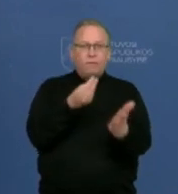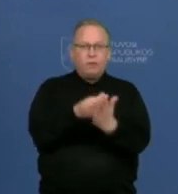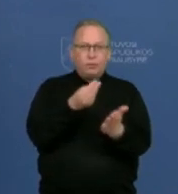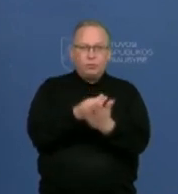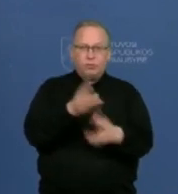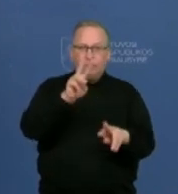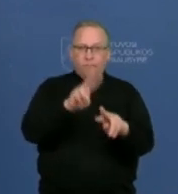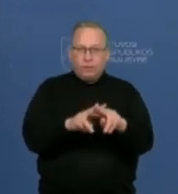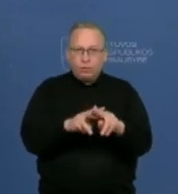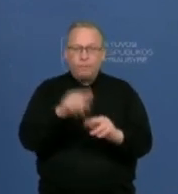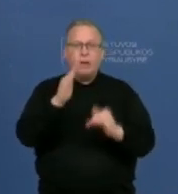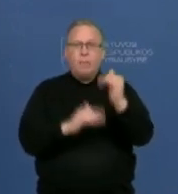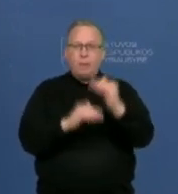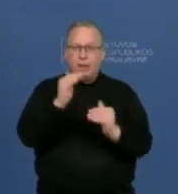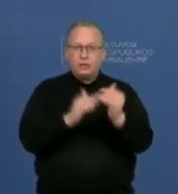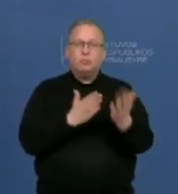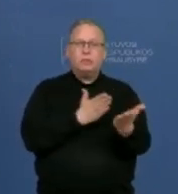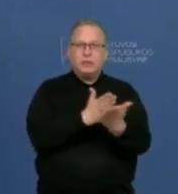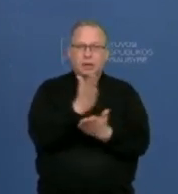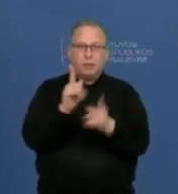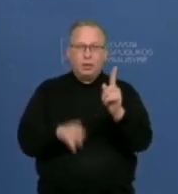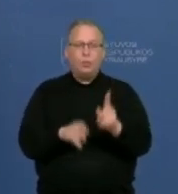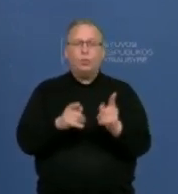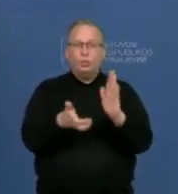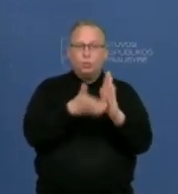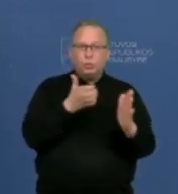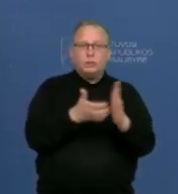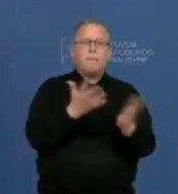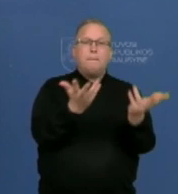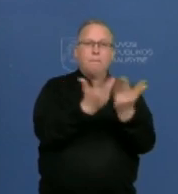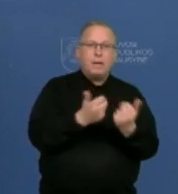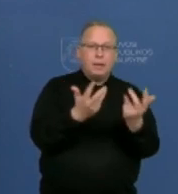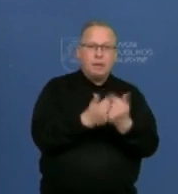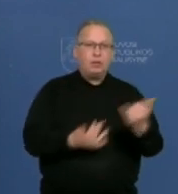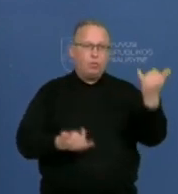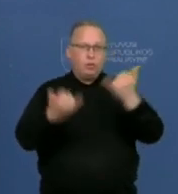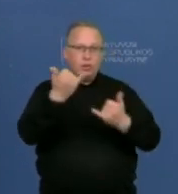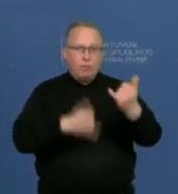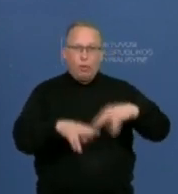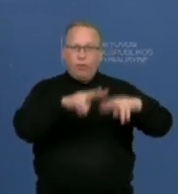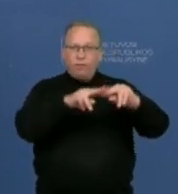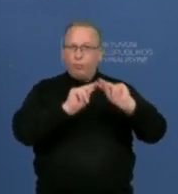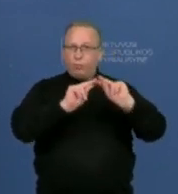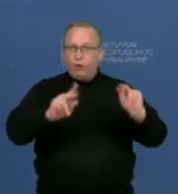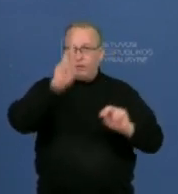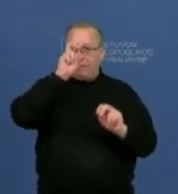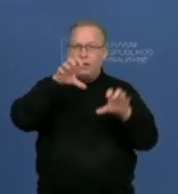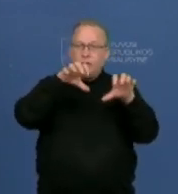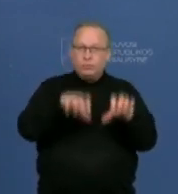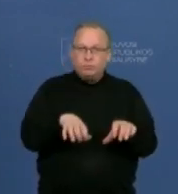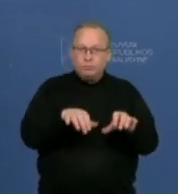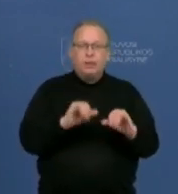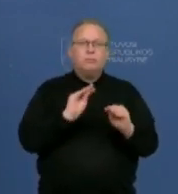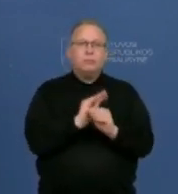specializacijos lygių, kas reiškia, jeigu trūksta, tarkime, matematikos, fizikos ar chemijos mokytojų. Vyriausybė didina vietų